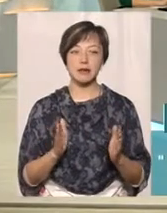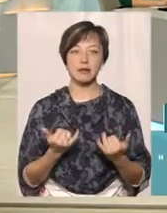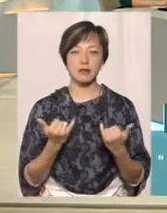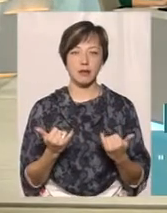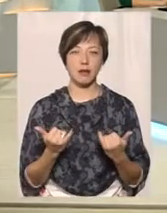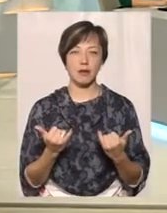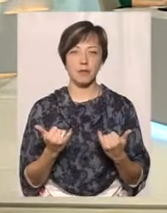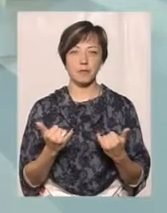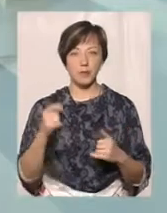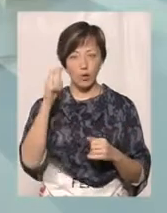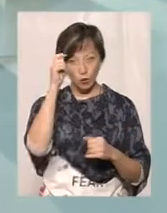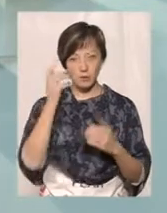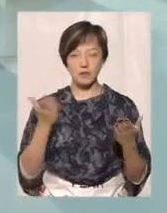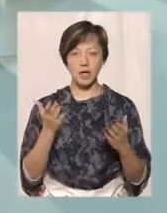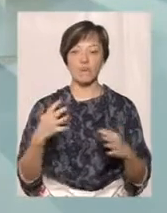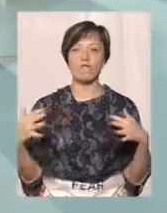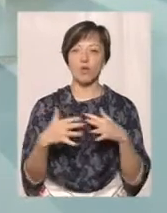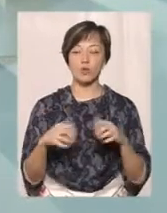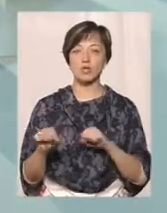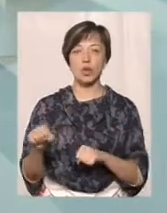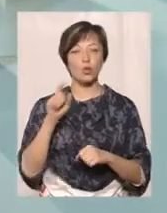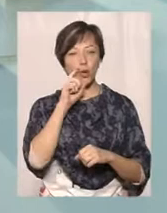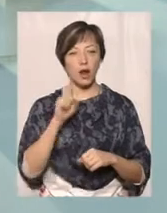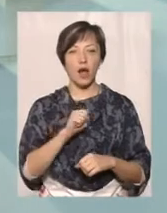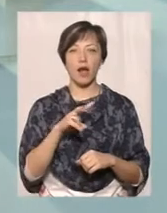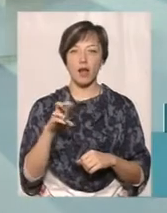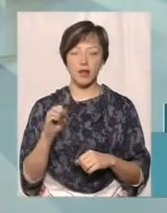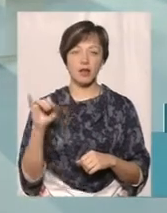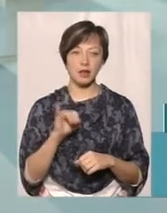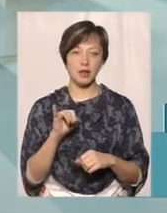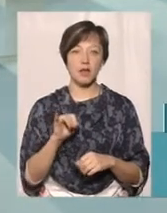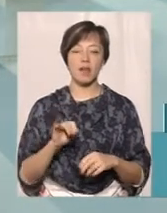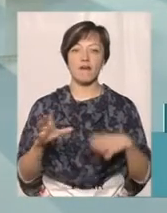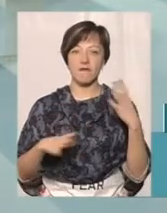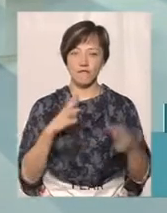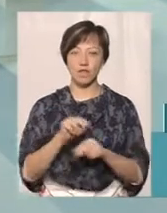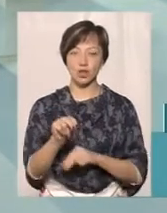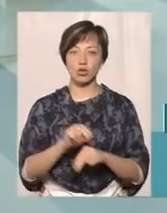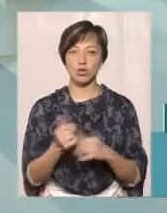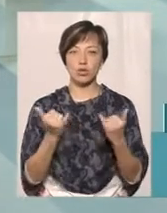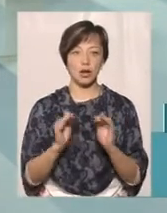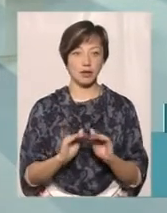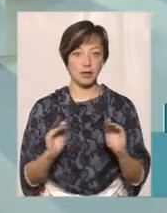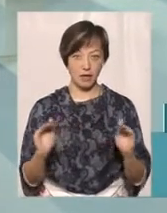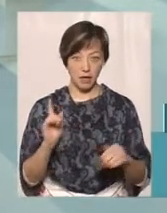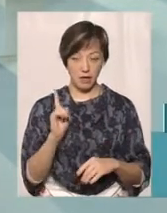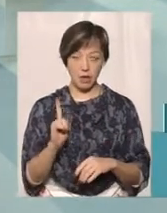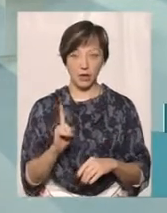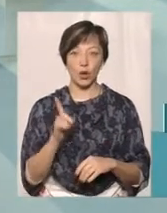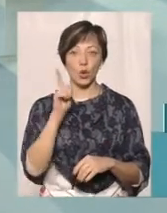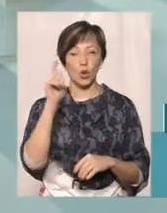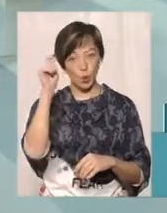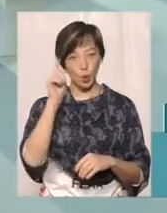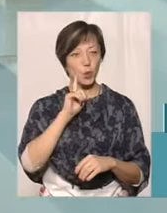хлопців, які воюють і захищають Україну, а і вишколи для дітей, для юнаків,